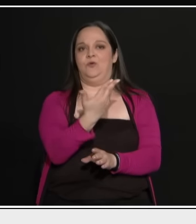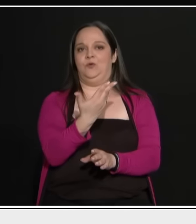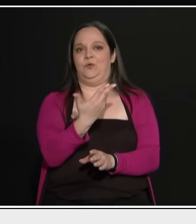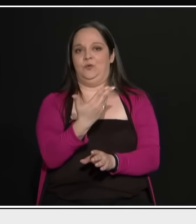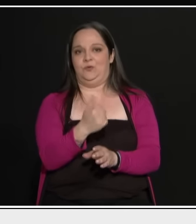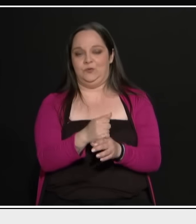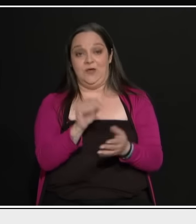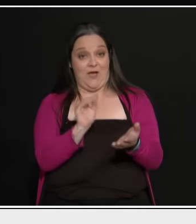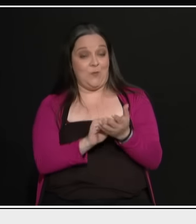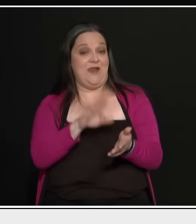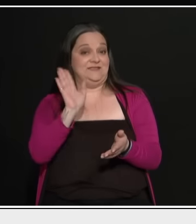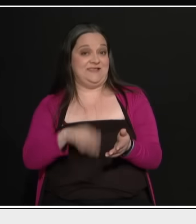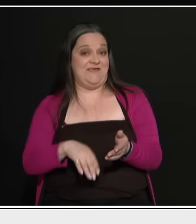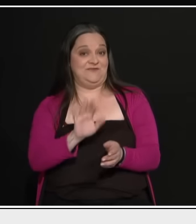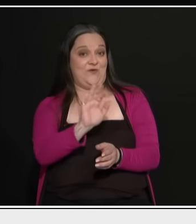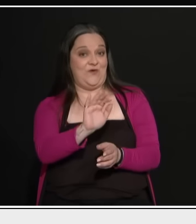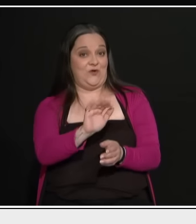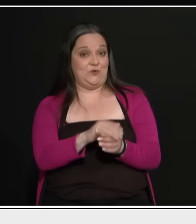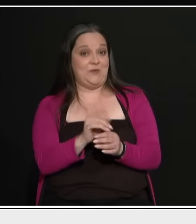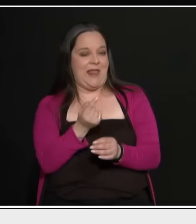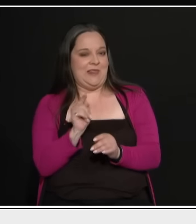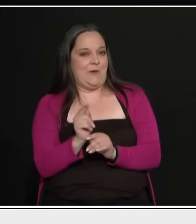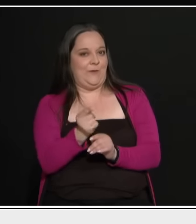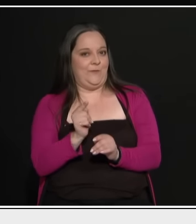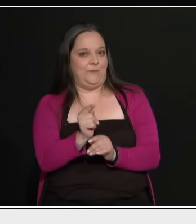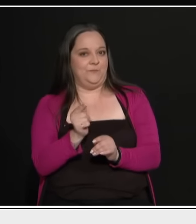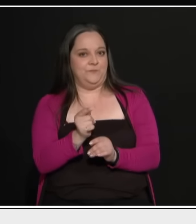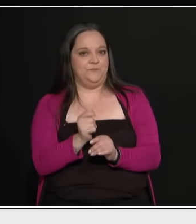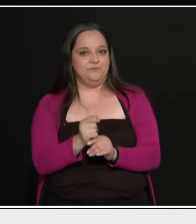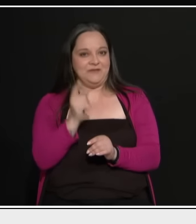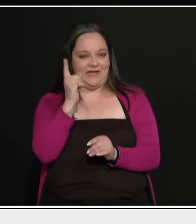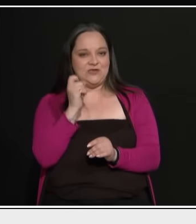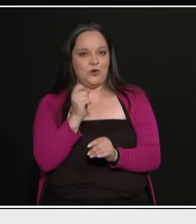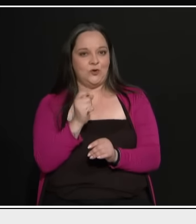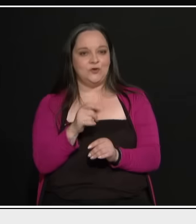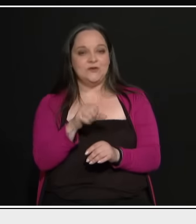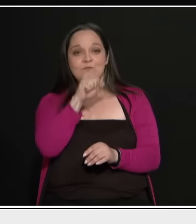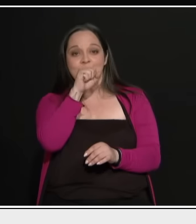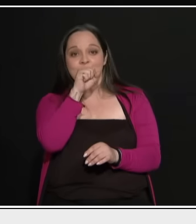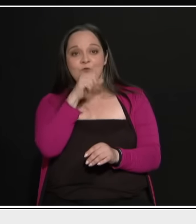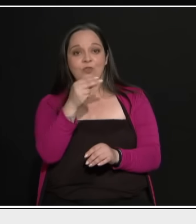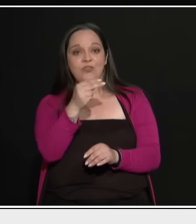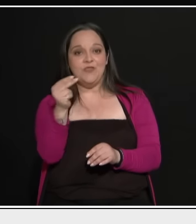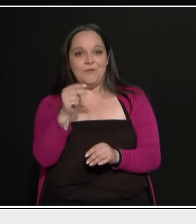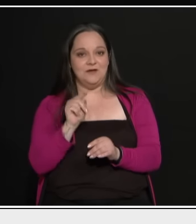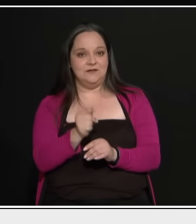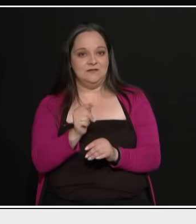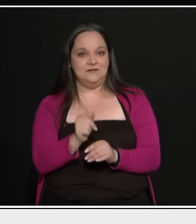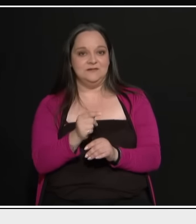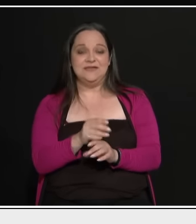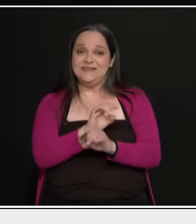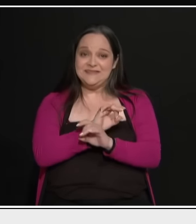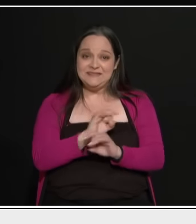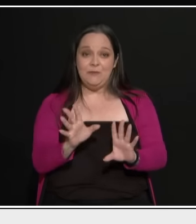Τελευταίο ερώτημα, να σας γαργαλήσω και λίγο ξέρω, έχω καταλάβει ότι είναι το αγαπημένο σας θέμα και πολιτικό πρόσωπο. Δεν έχει κάνει τίποτα καλό η